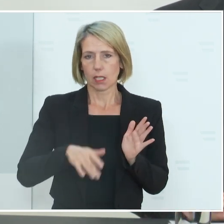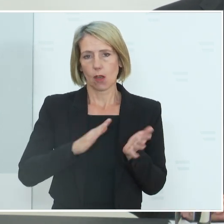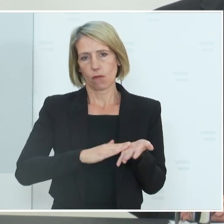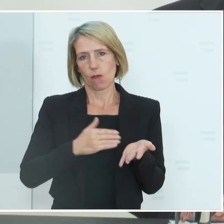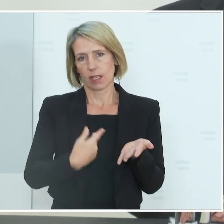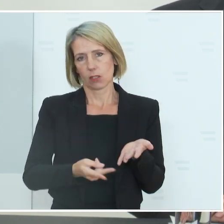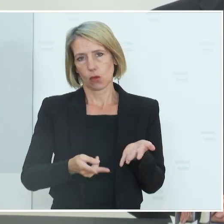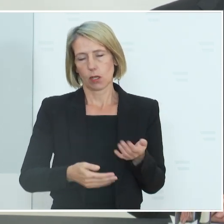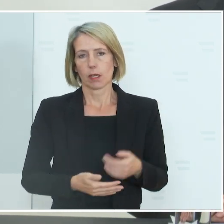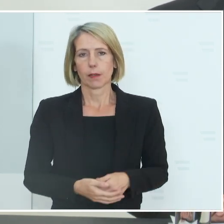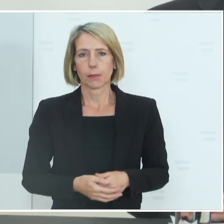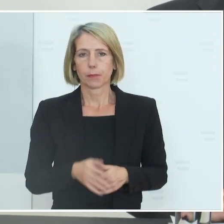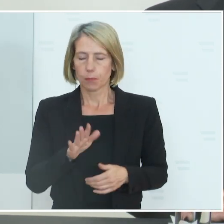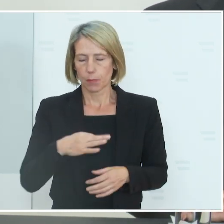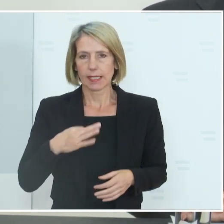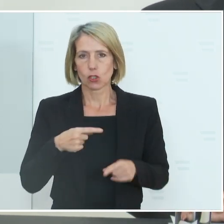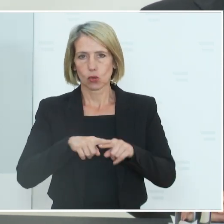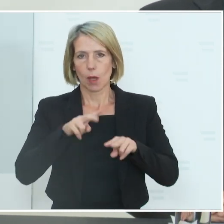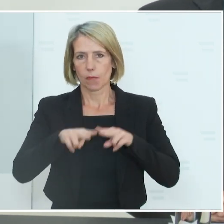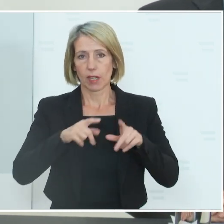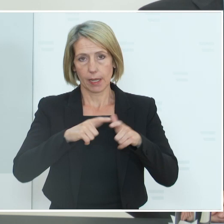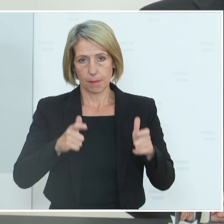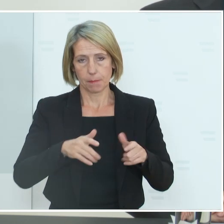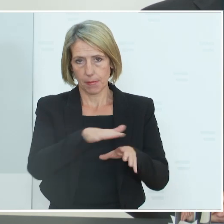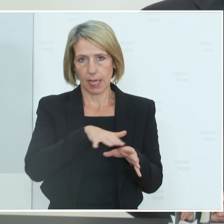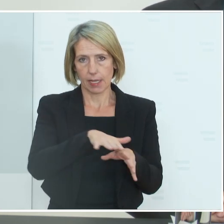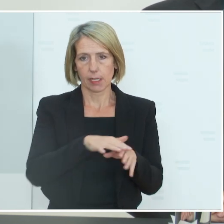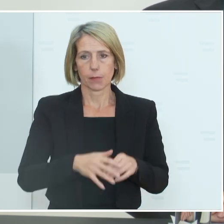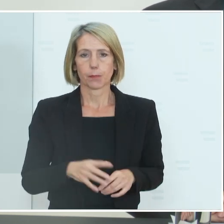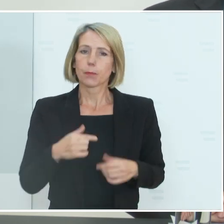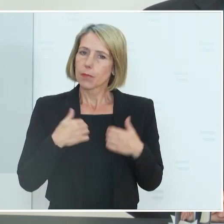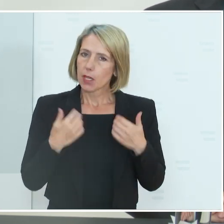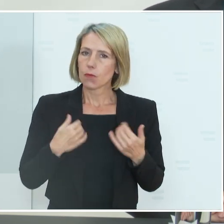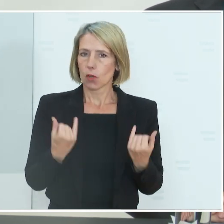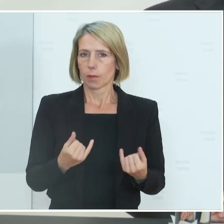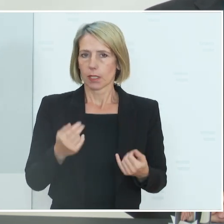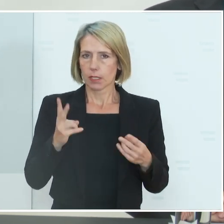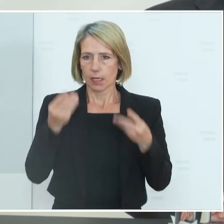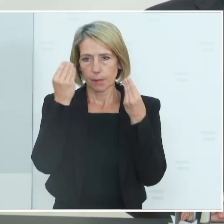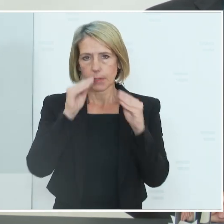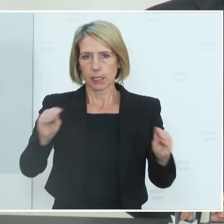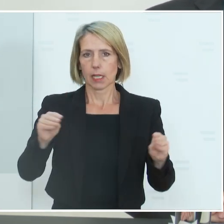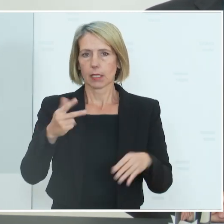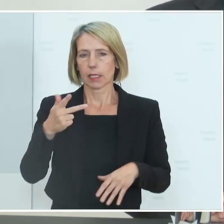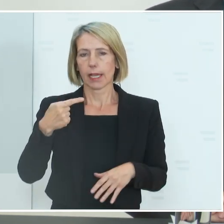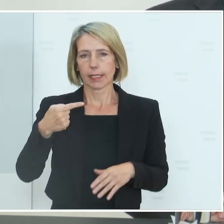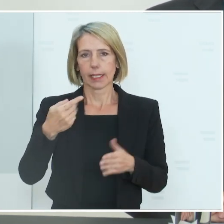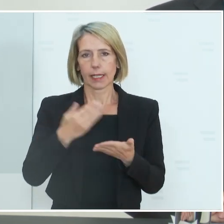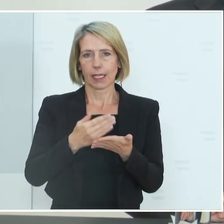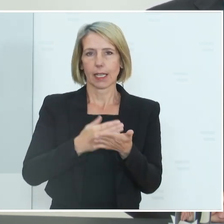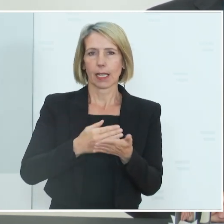vorgewiesen werden können. Ich freue mich, Ihnen mitteilen zu können, dass wir mit Einführung der 3G-Regel am Arbeitsplatz auch die